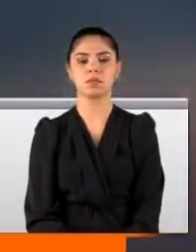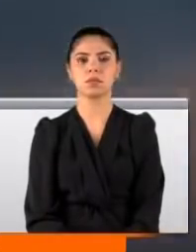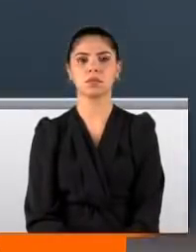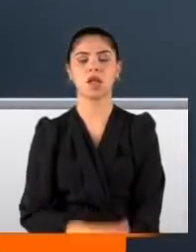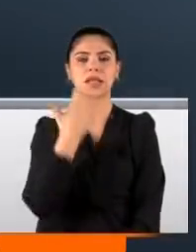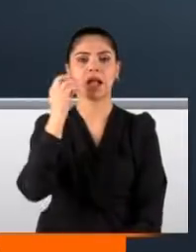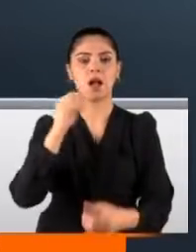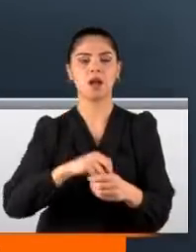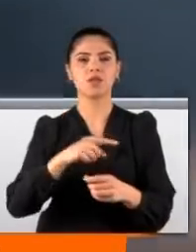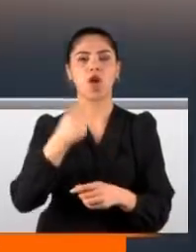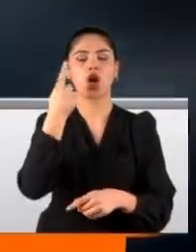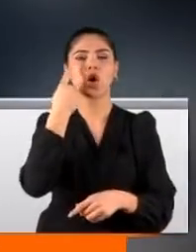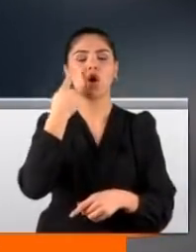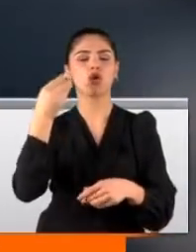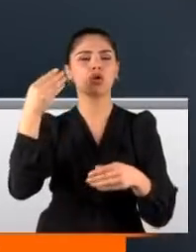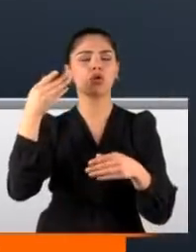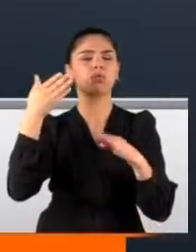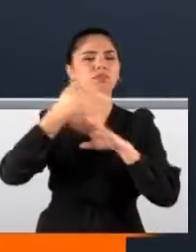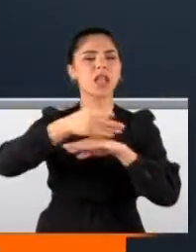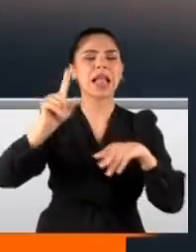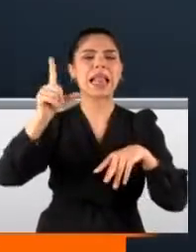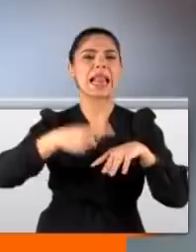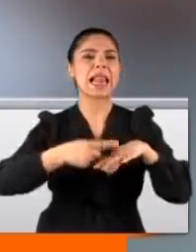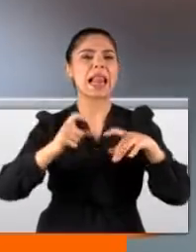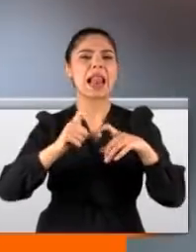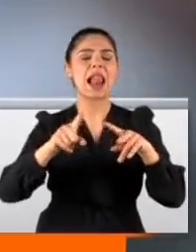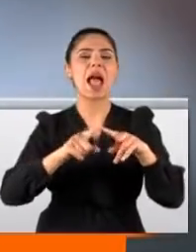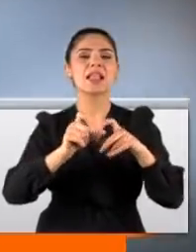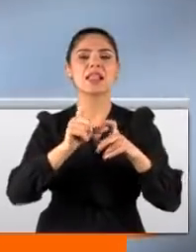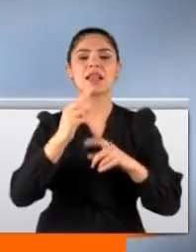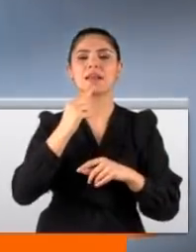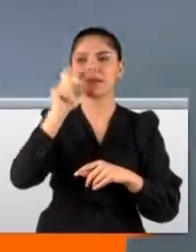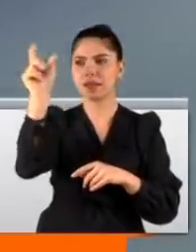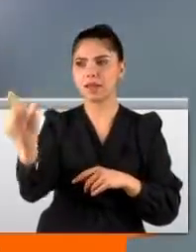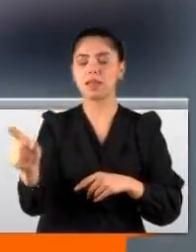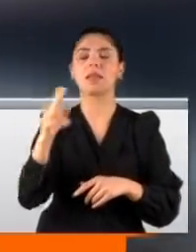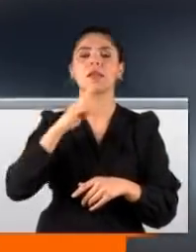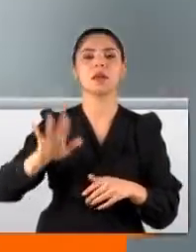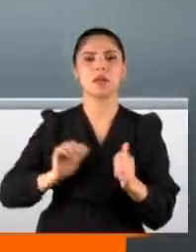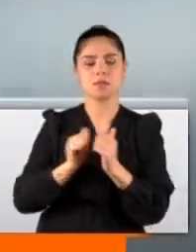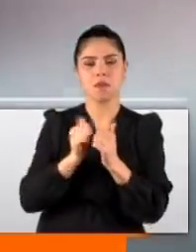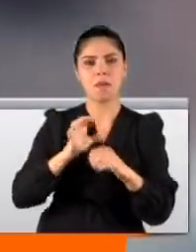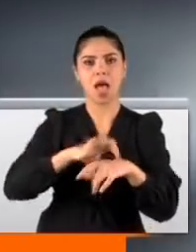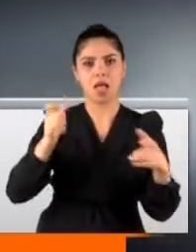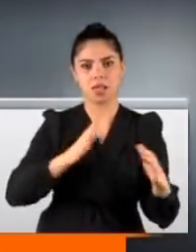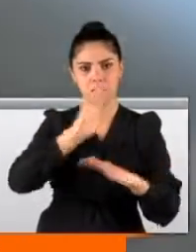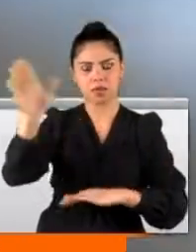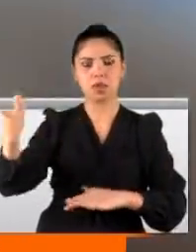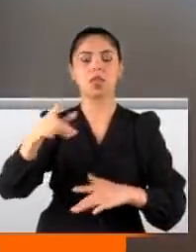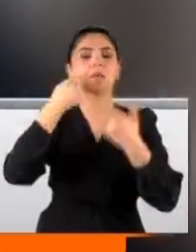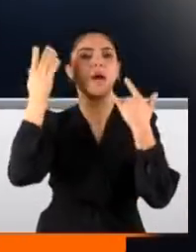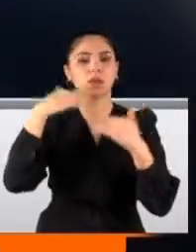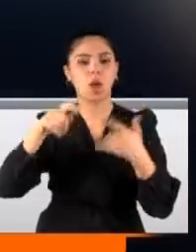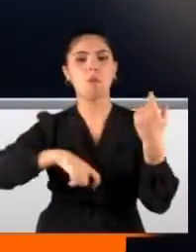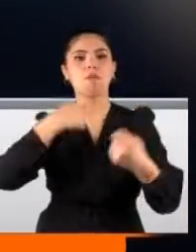Sakarya'da gözüne lens kaçan kadın kızıyla hastaneye gitti ama ikisinin de maskesi yoktu. Bahaneleri ise herkesi çileden çıkardı. Biz